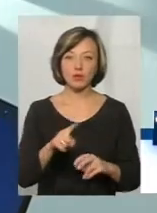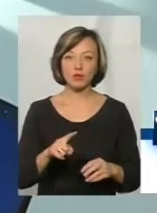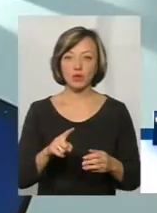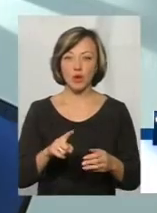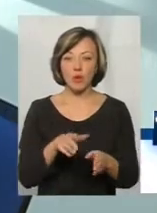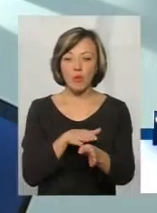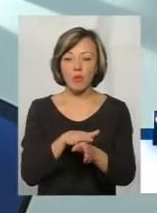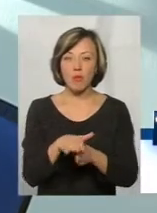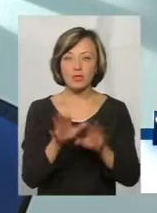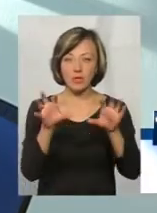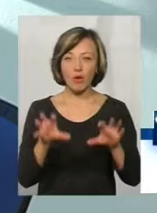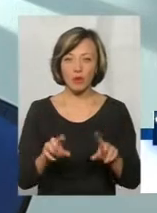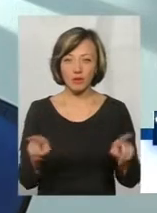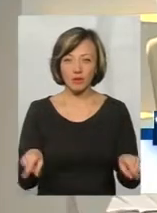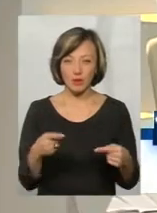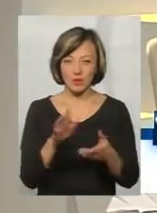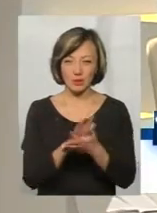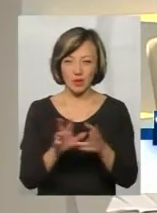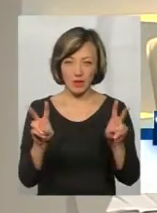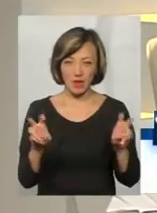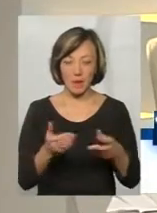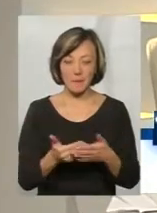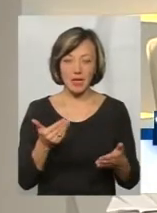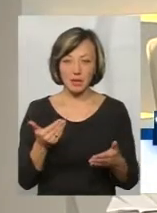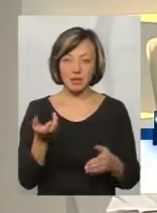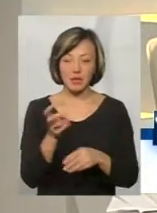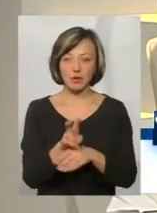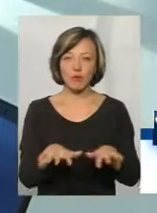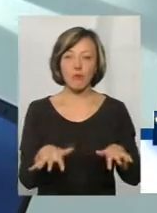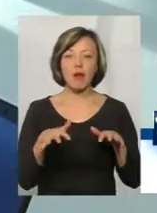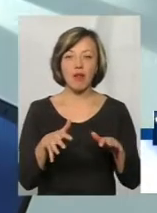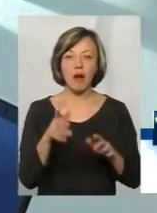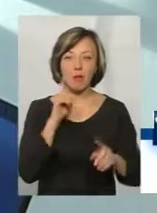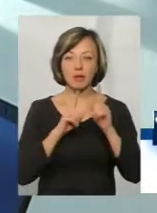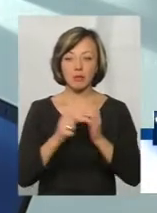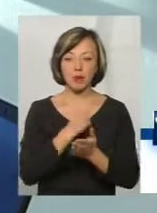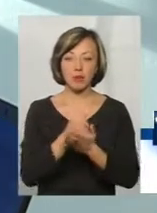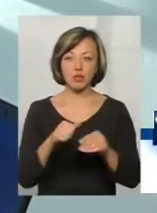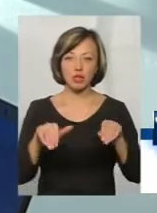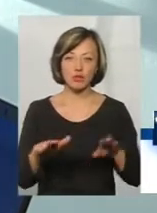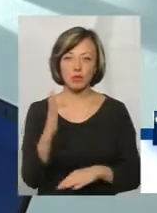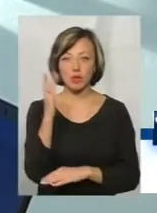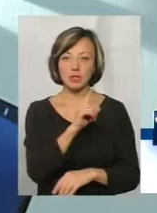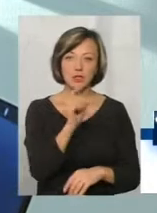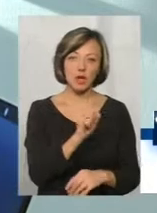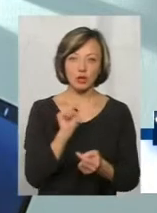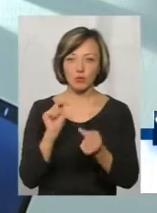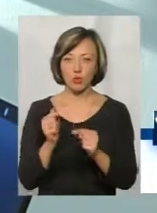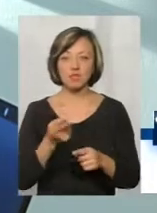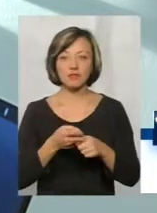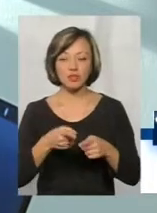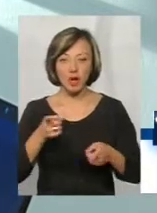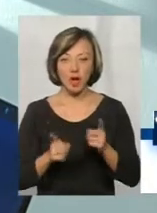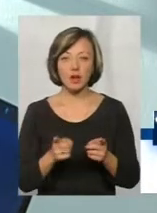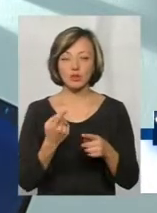законотворчого сміття, яку зараз у нас називають, перед тим, як прийдуть до парламенту і будуть приймати рішення проголосувати за чи проти. Звичайно, ні,